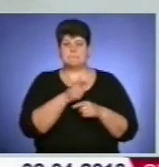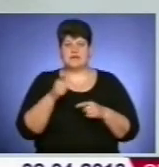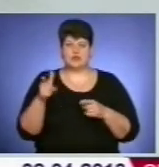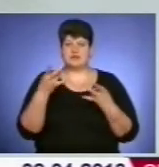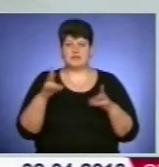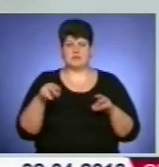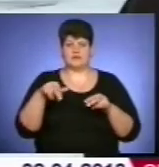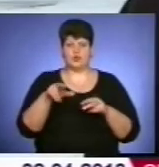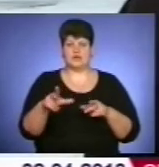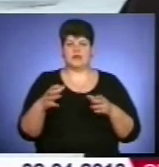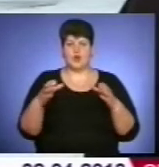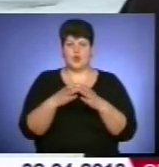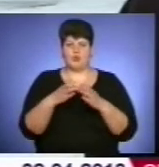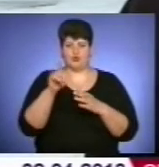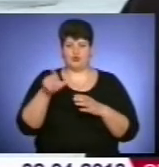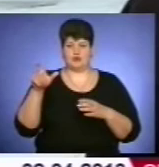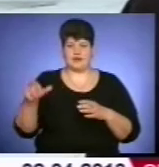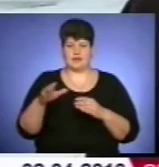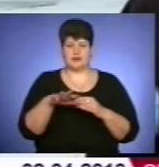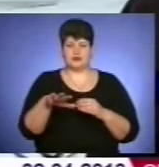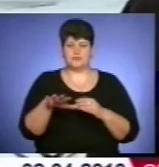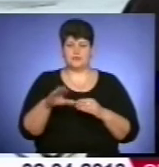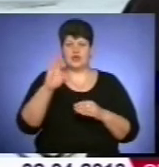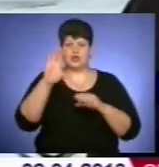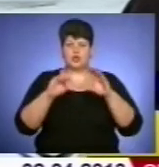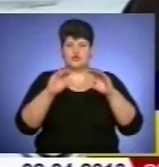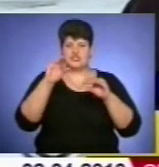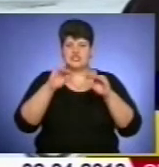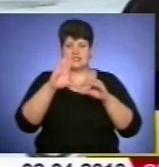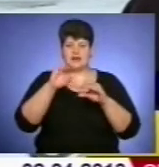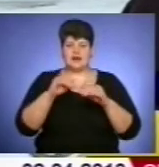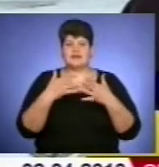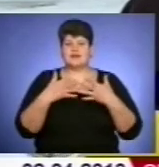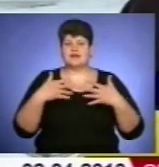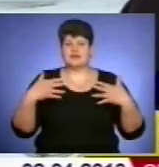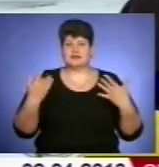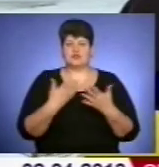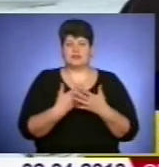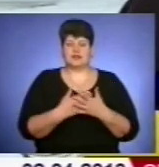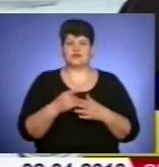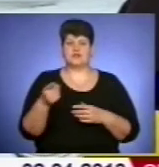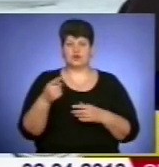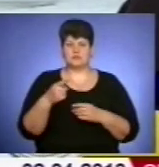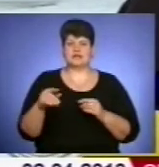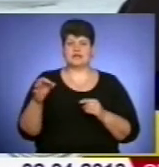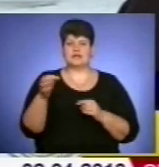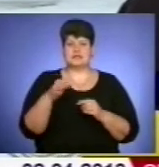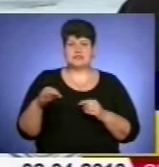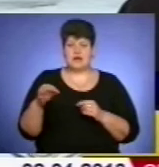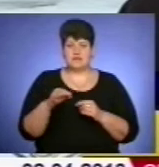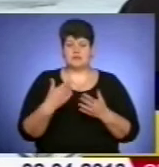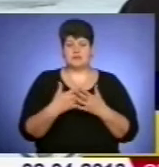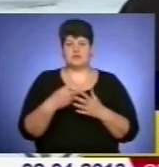кригу групами. Товщина криги, вона є різня. Якщо навіть і взяти по тернопільському ставу, то також від 25